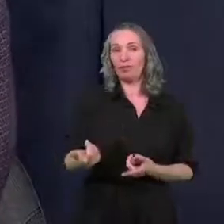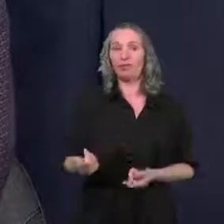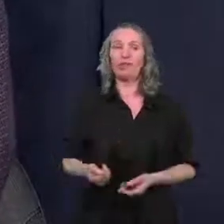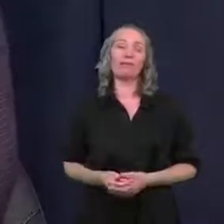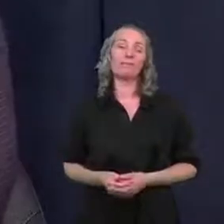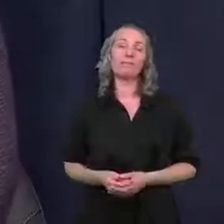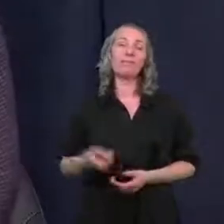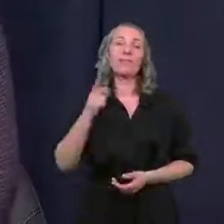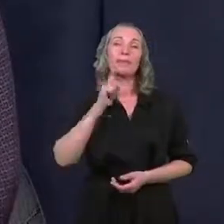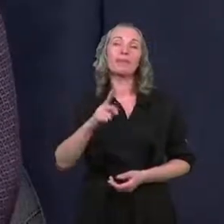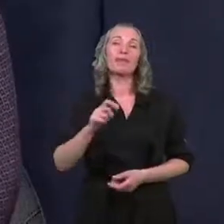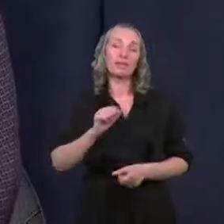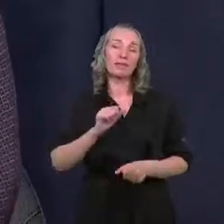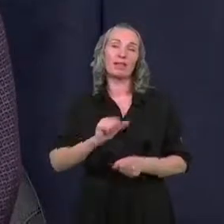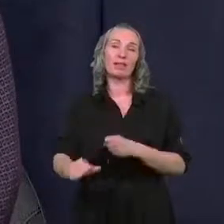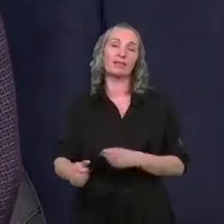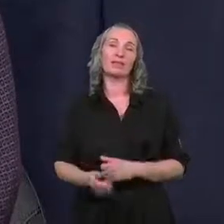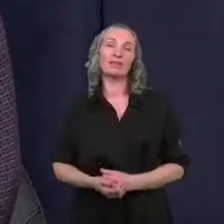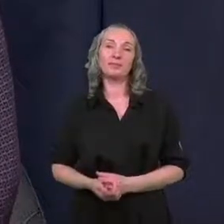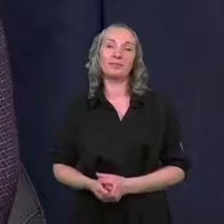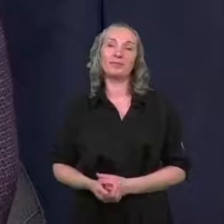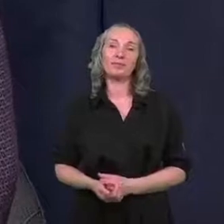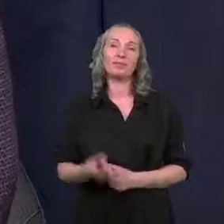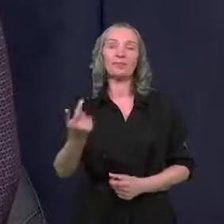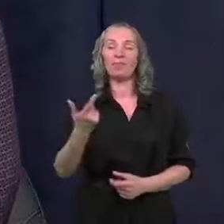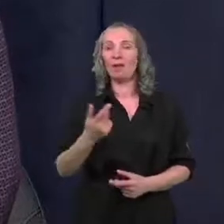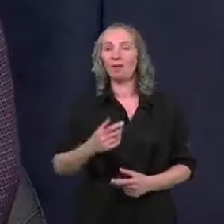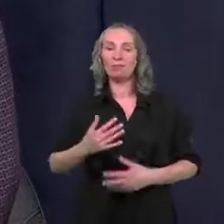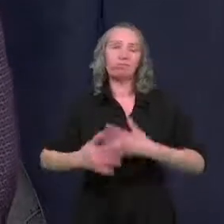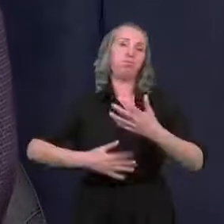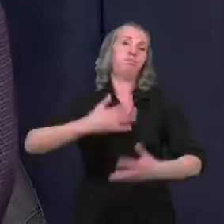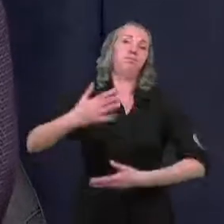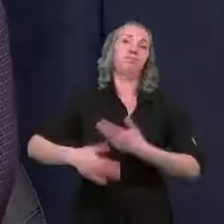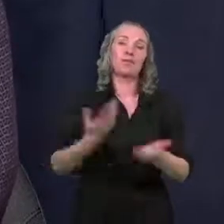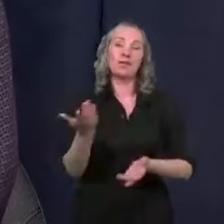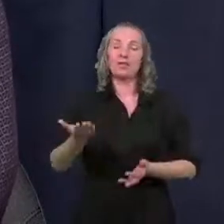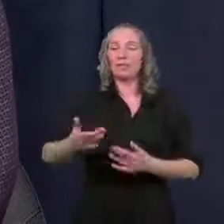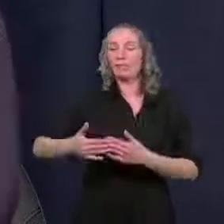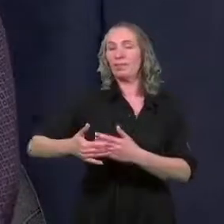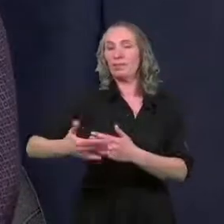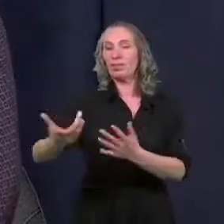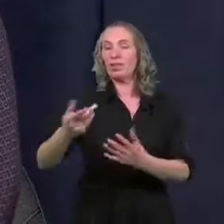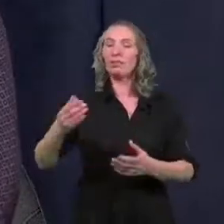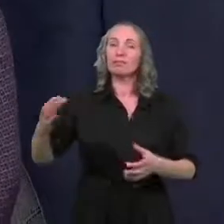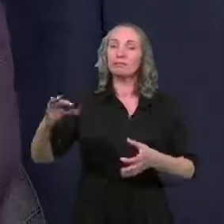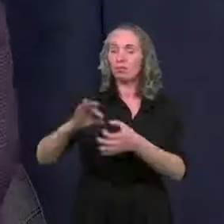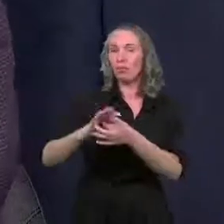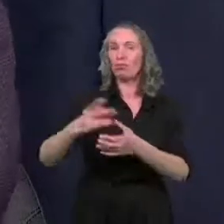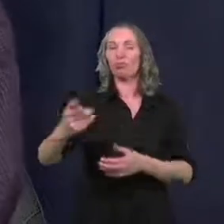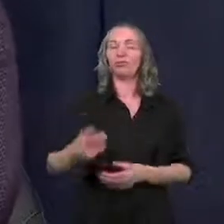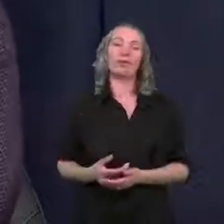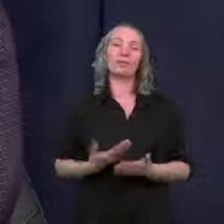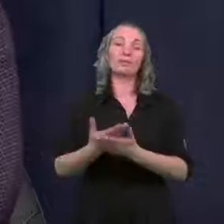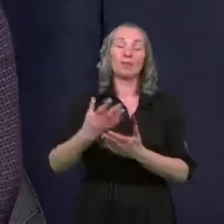rzeczywistość mamy rzeczywiście niezwykle dynamiczną i zbliżamy się do kolejnej perspektywy unijnej. Jeśli